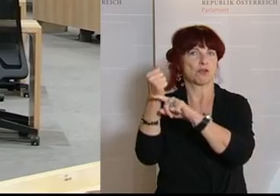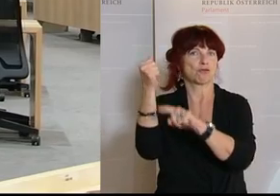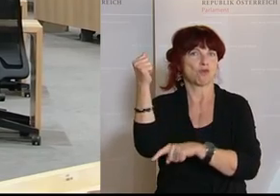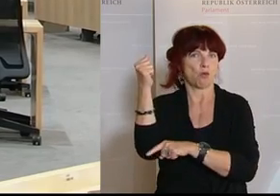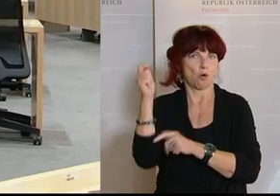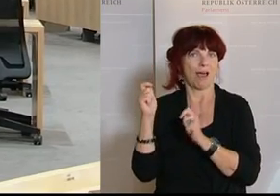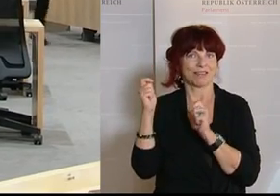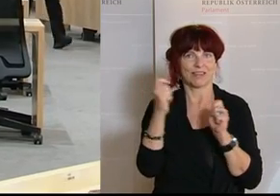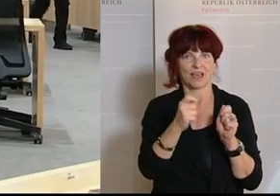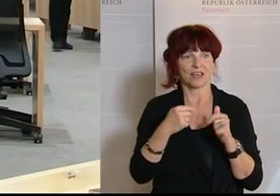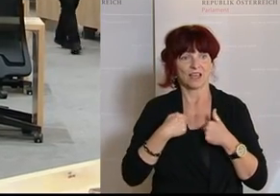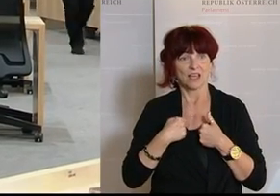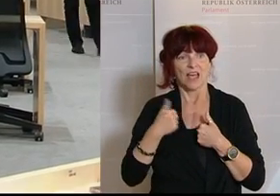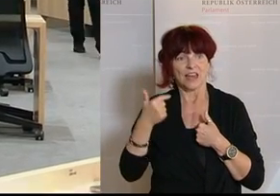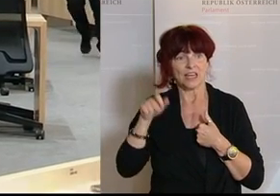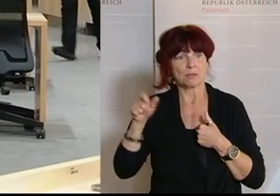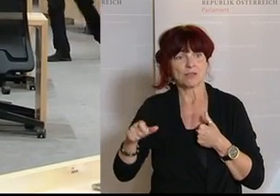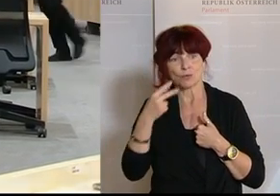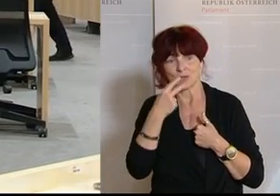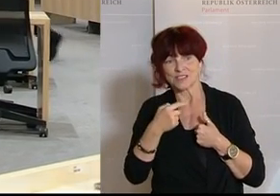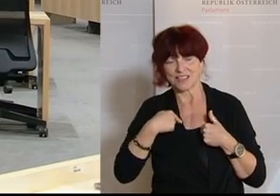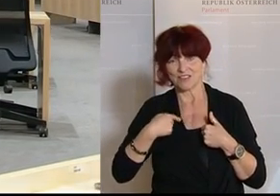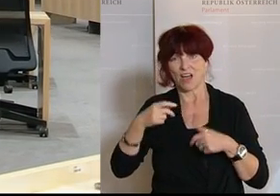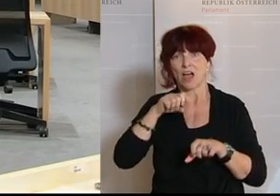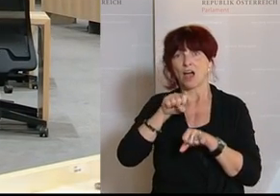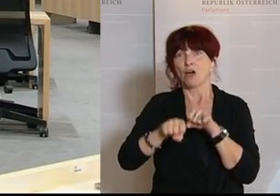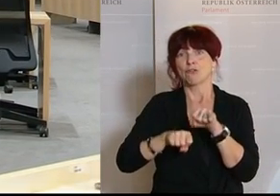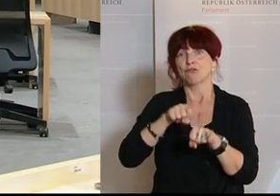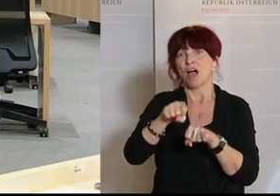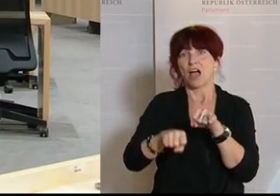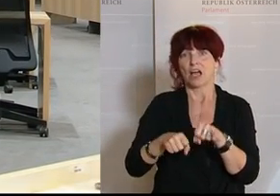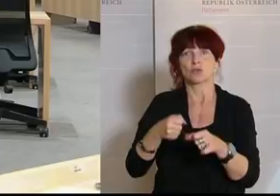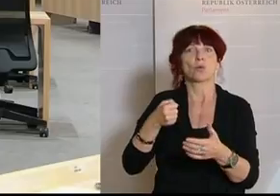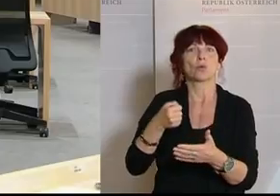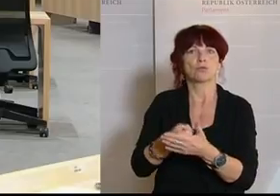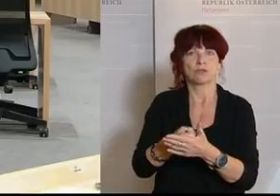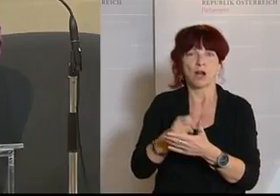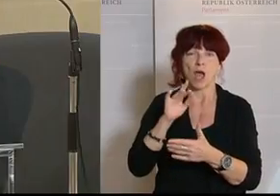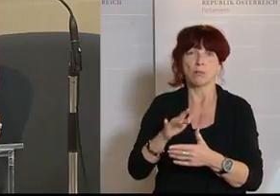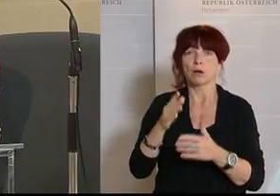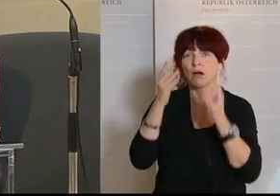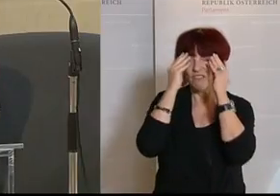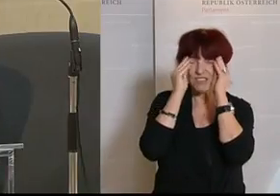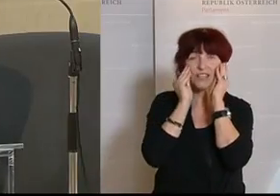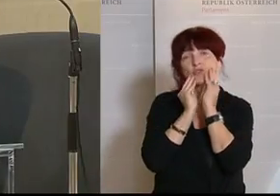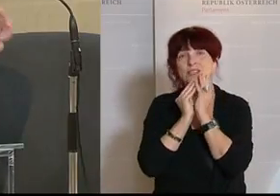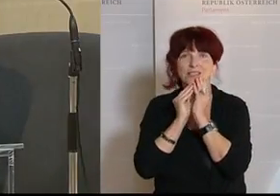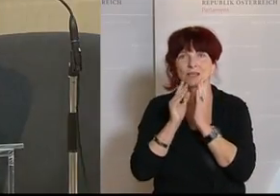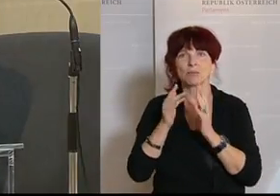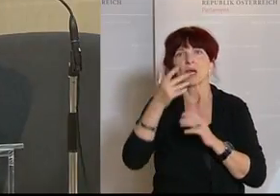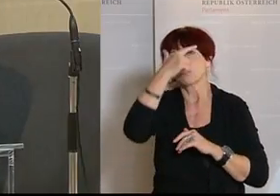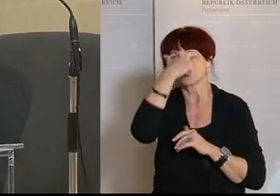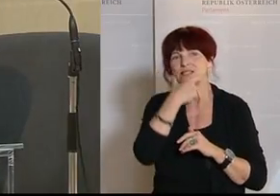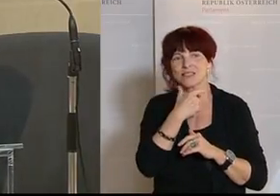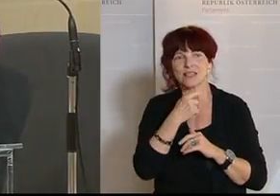sehen es ja, ja, ich hatte einen Fahrradunfall, aber ich habe eine super Visagistin, die hilft, dass die Verletzungen im Gesicht